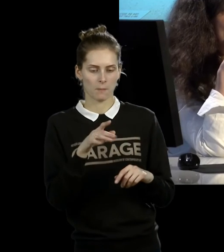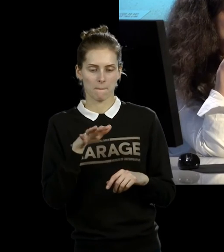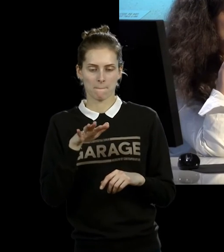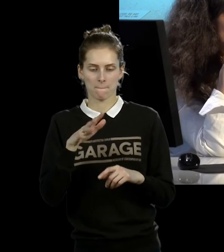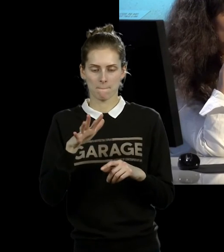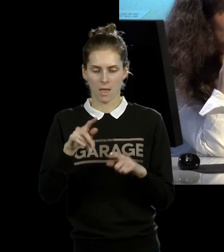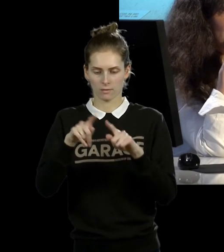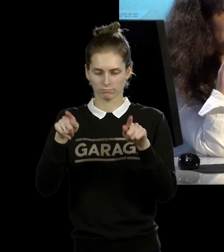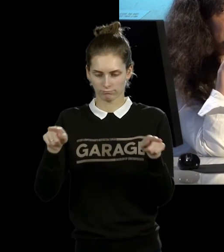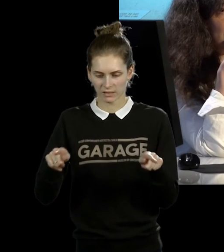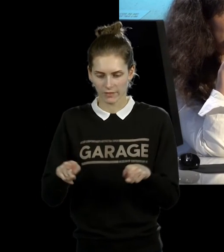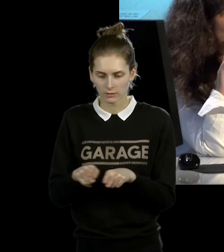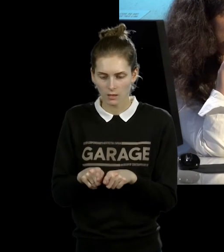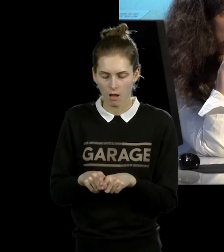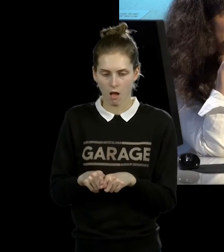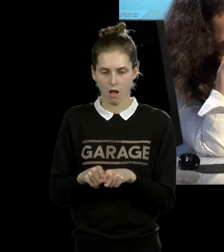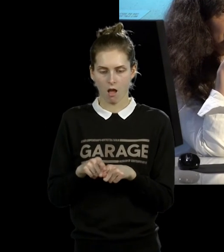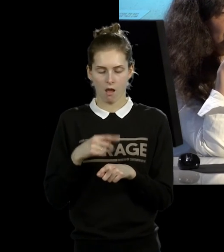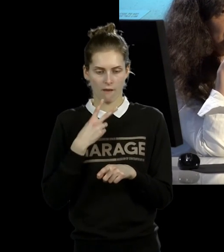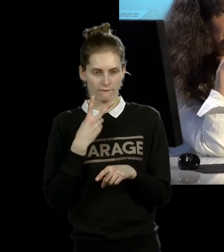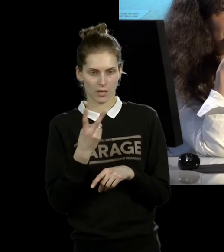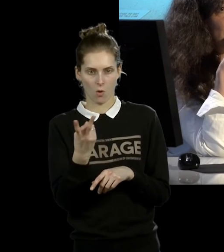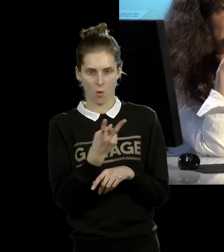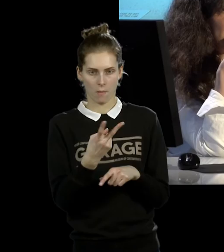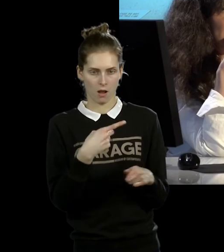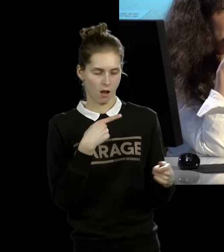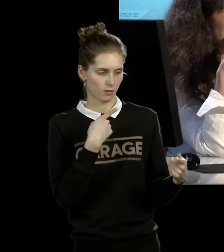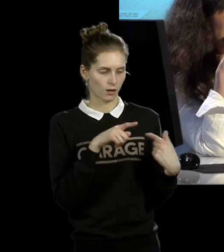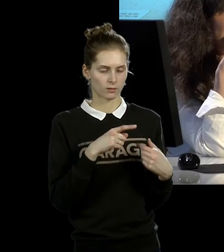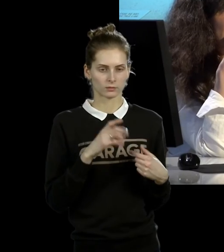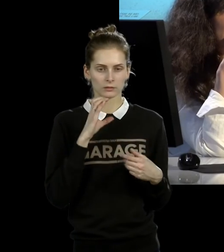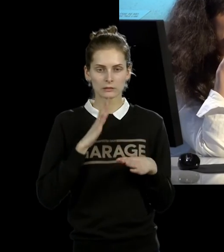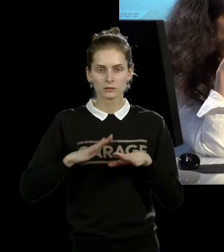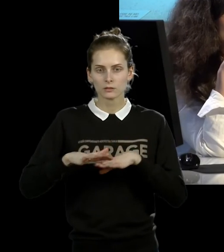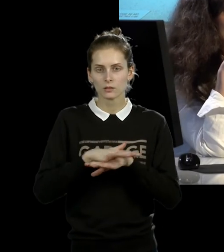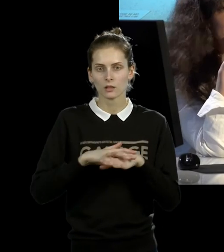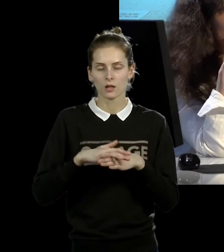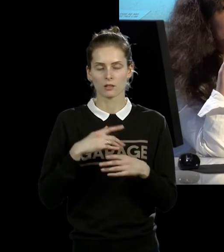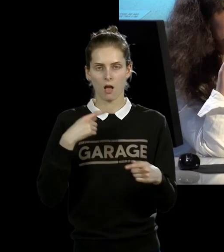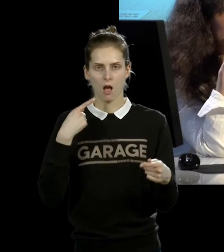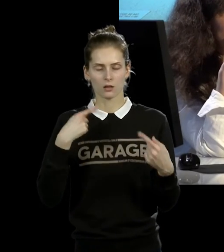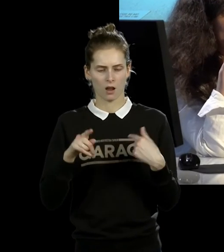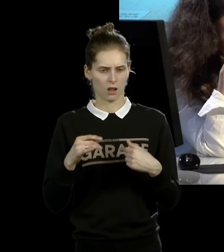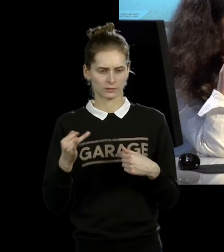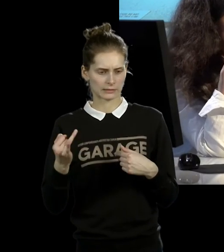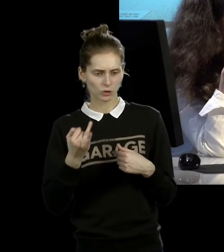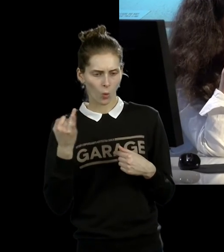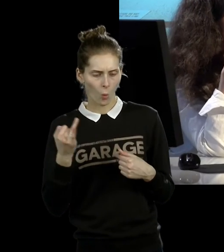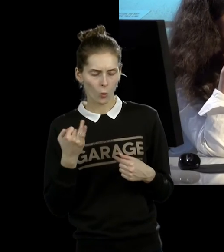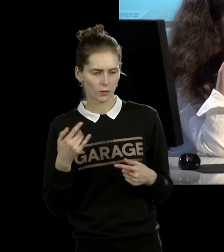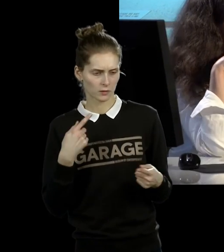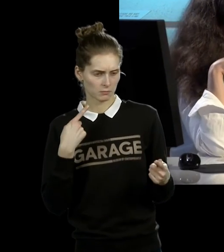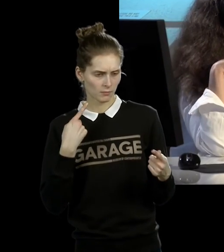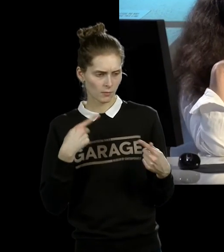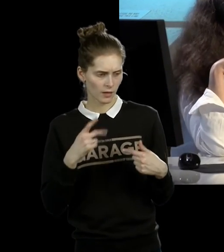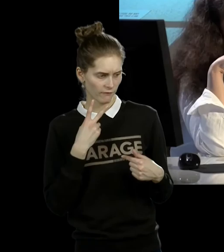памятью. И именно в тот момент, когда они получают эту историю, как бы, идентичность, они сами, их тела, они сами перестают действовать. Их идентичность